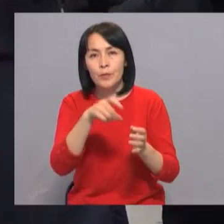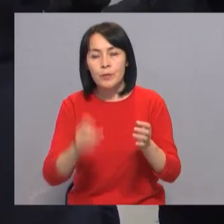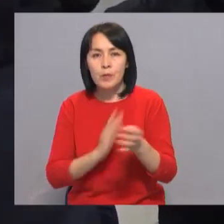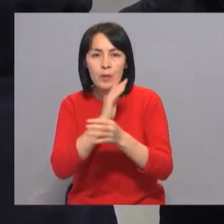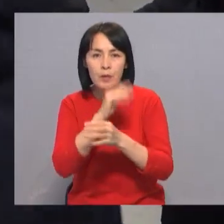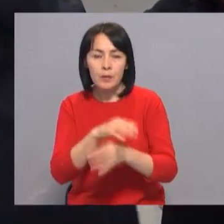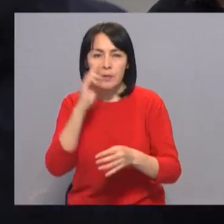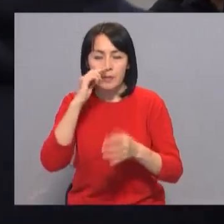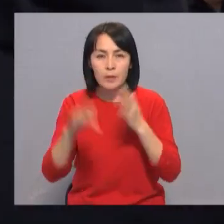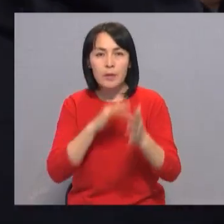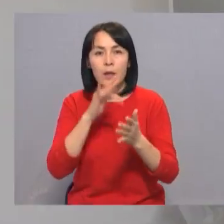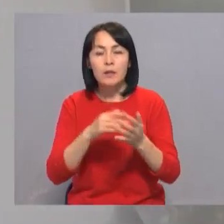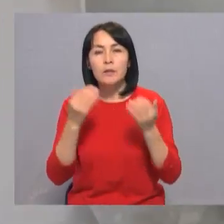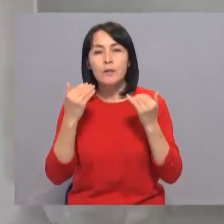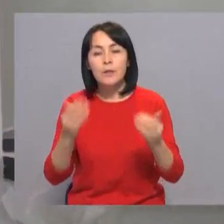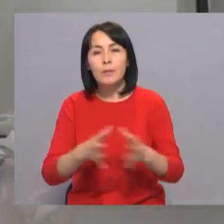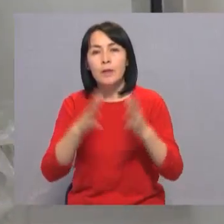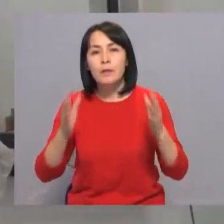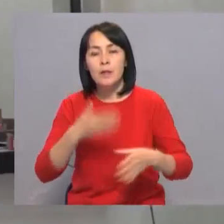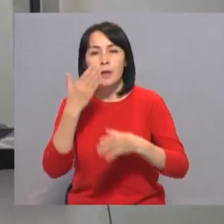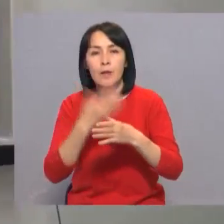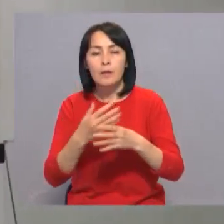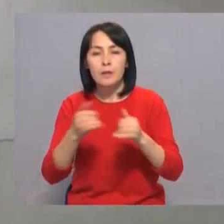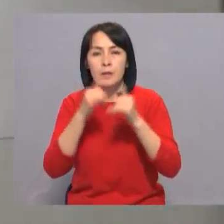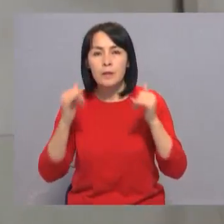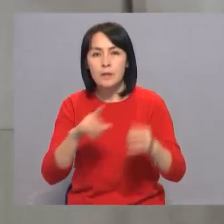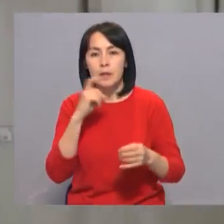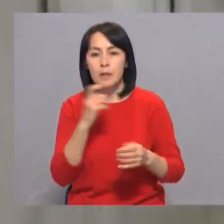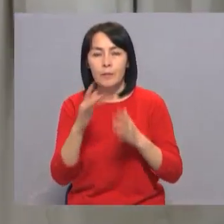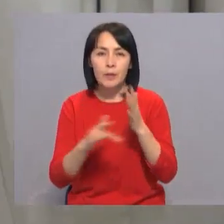гостей на мегаполис, но и оказывает большое влияние на развитие экономики города.